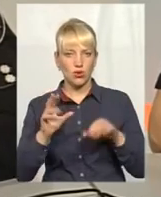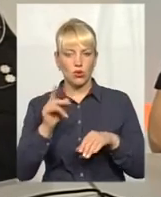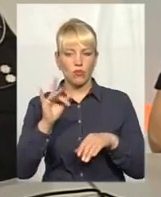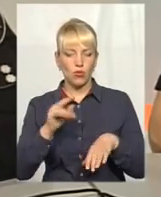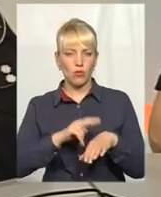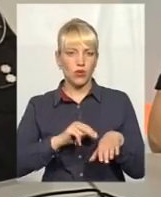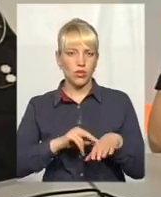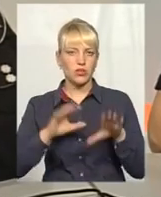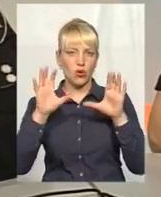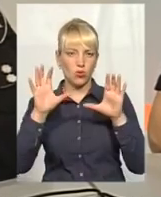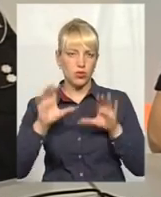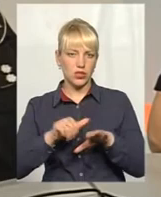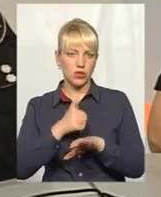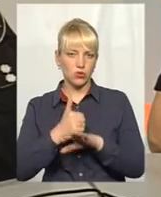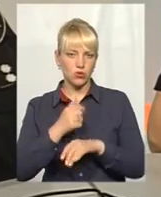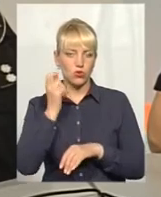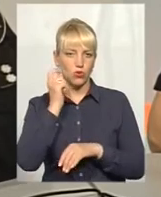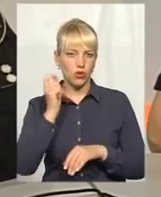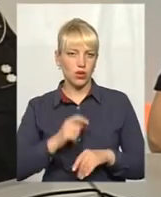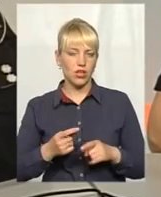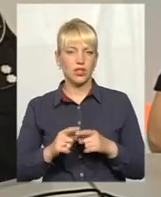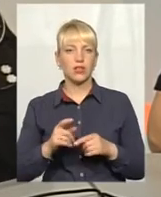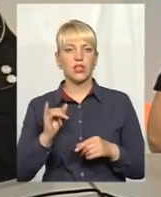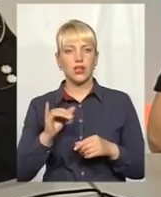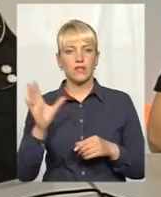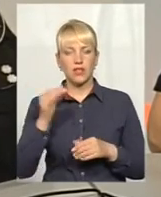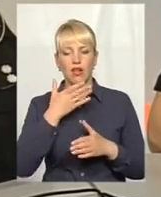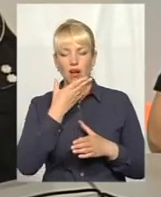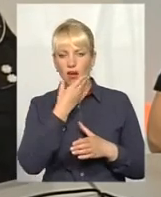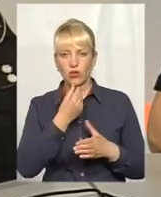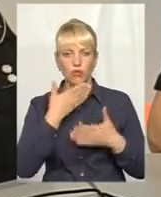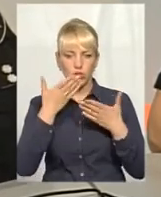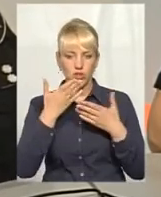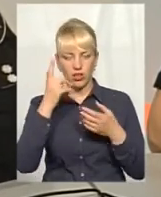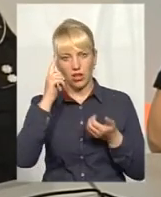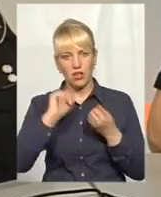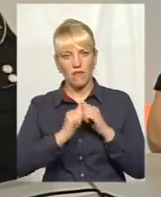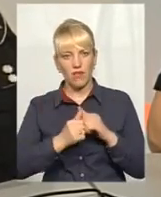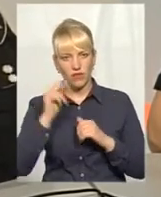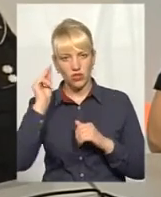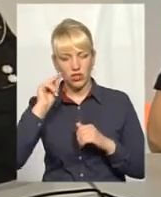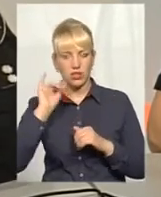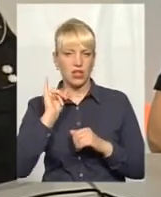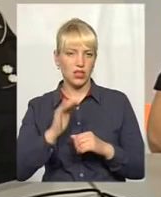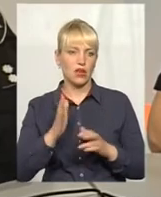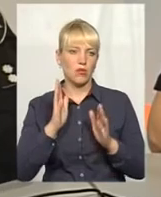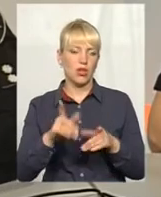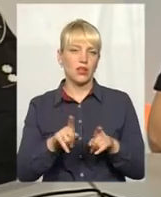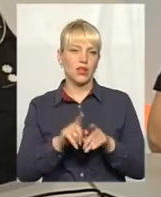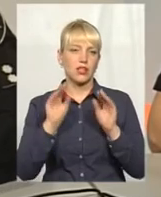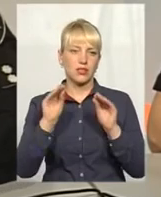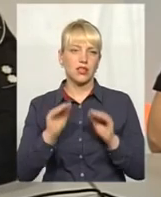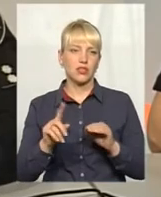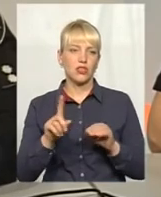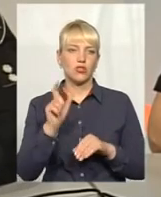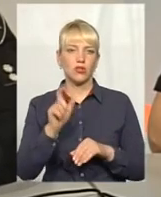Конституцію України, тобто, основні нормативно-праві акти, все гарно підчитати, вивчити. І, можливо, буде така статистика, що людина